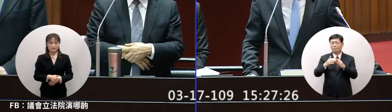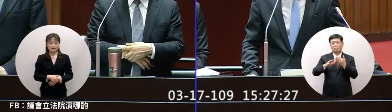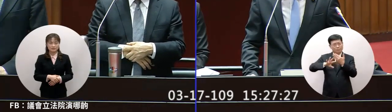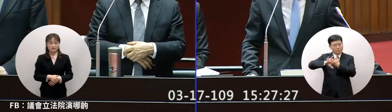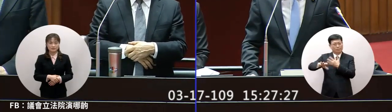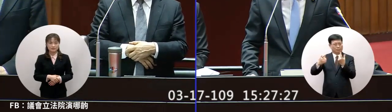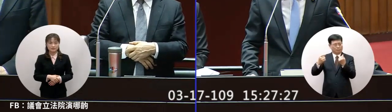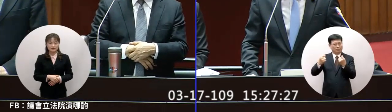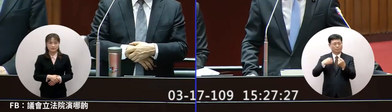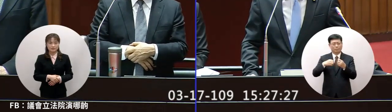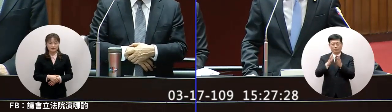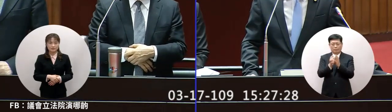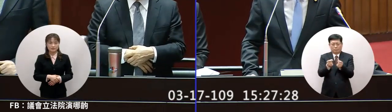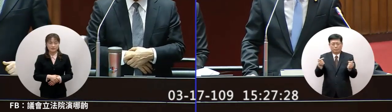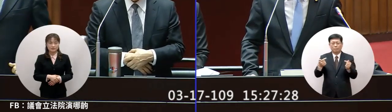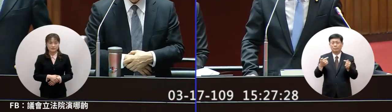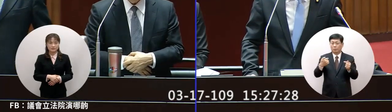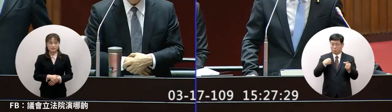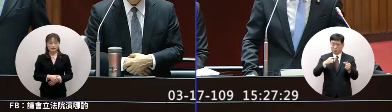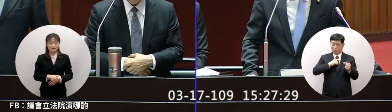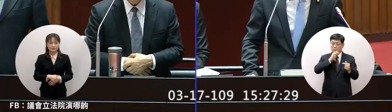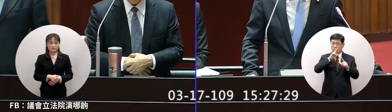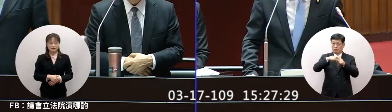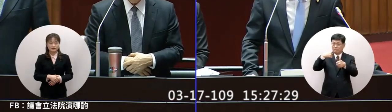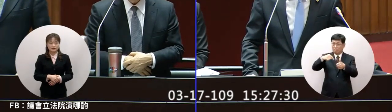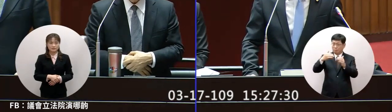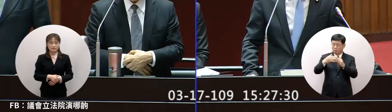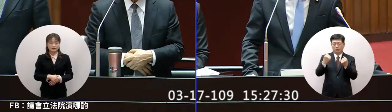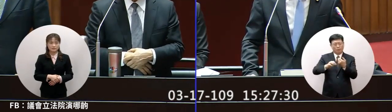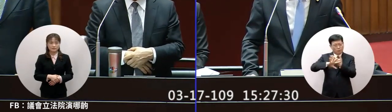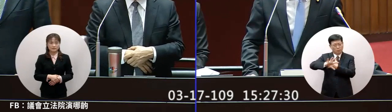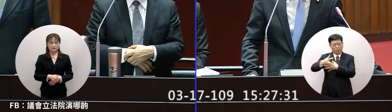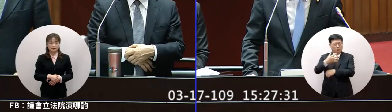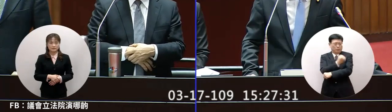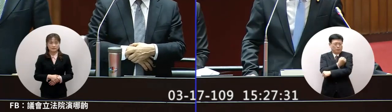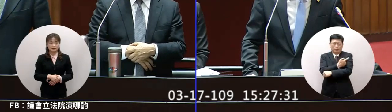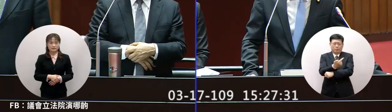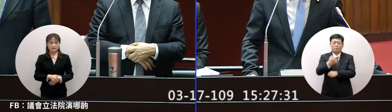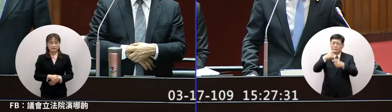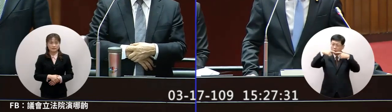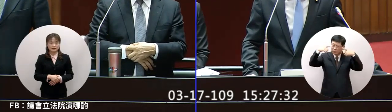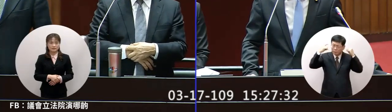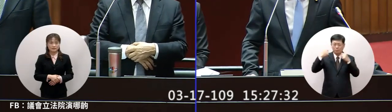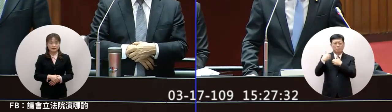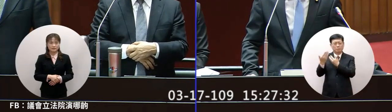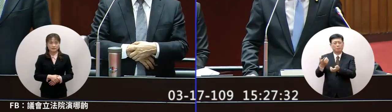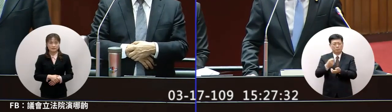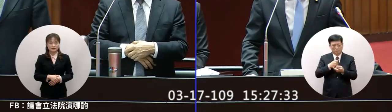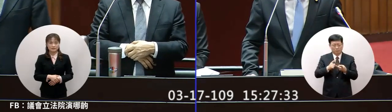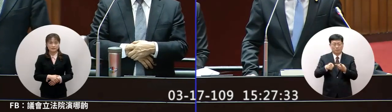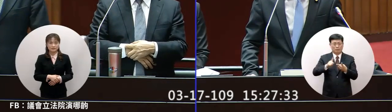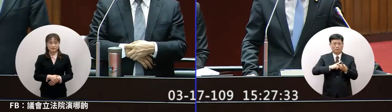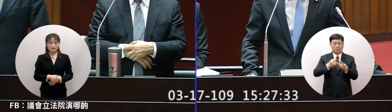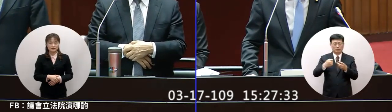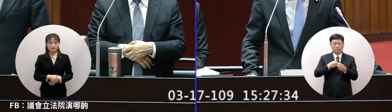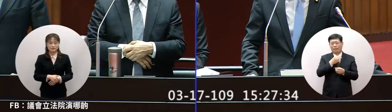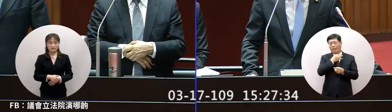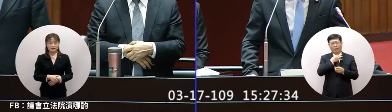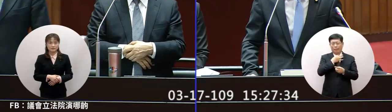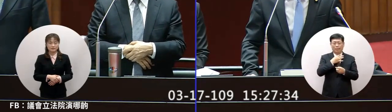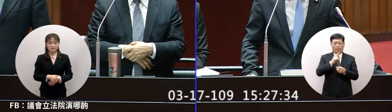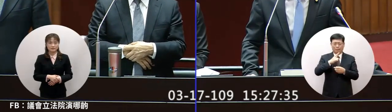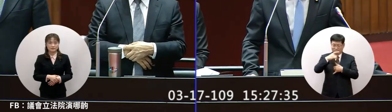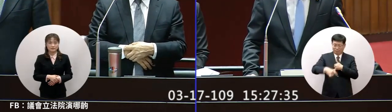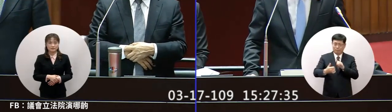其他國家都起來我們外管在同仁在國外非常辛苦我們的口罩也要提供給他們他們在這種情況下